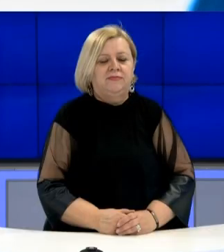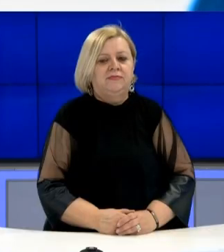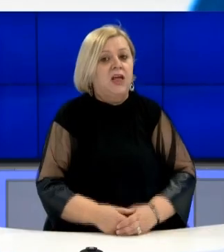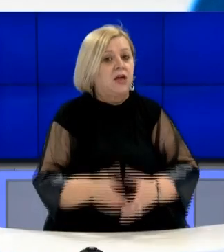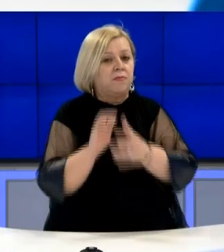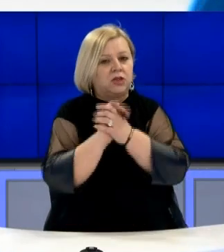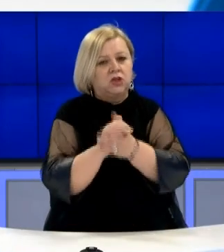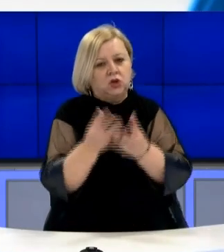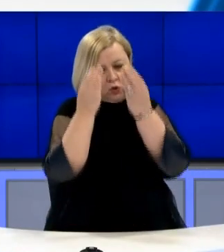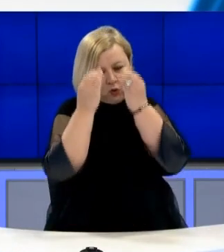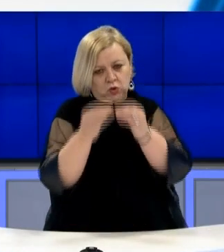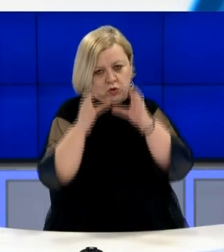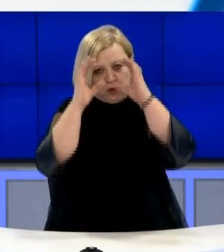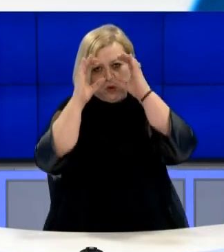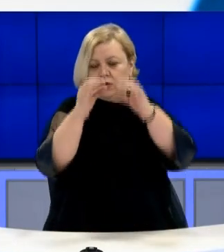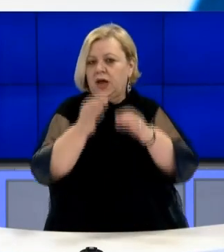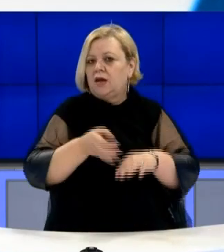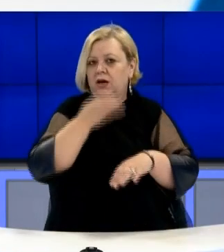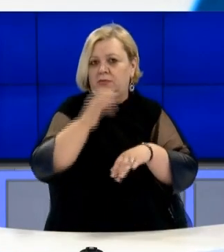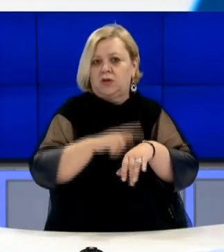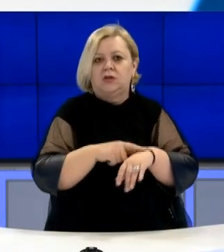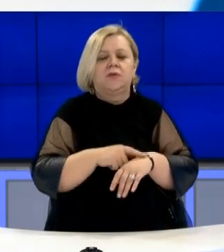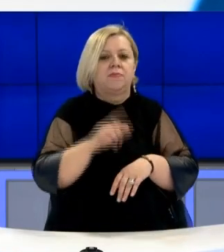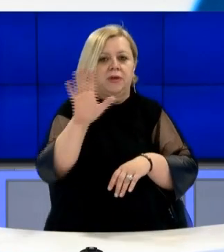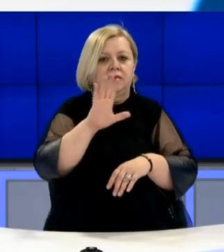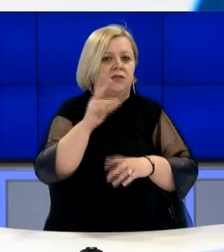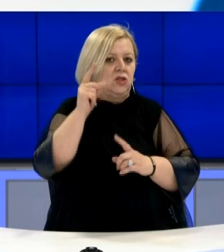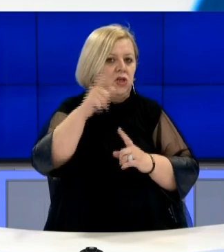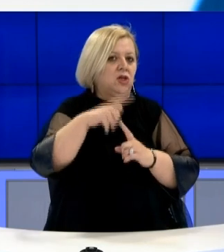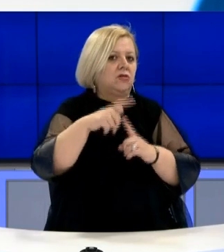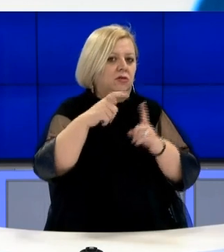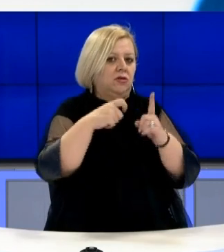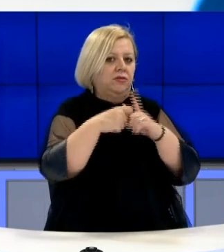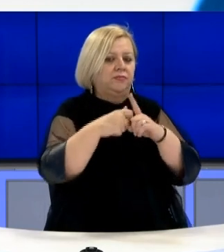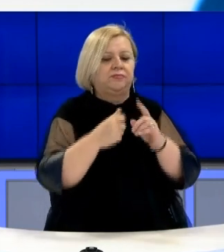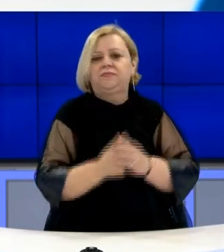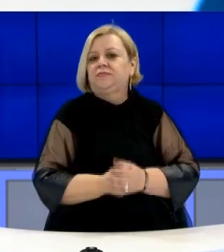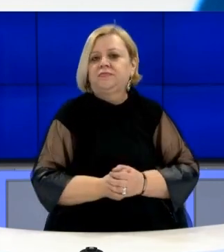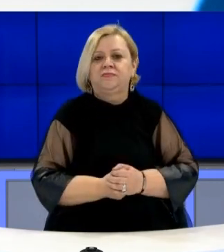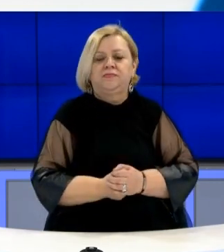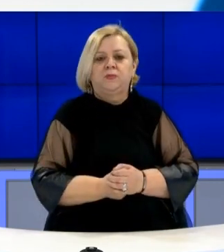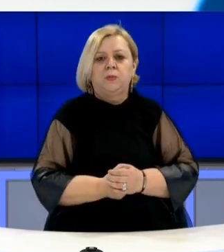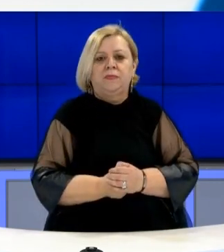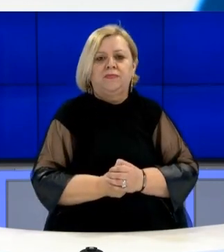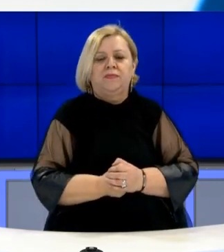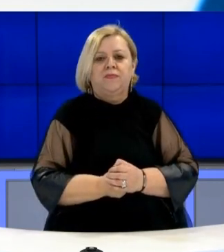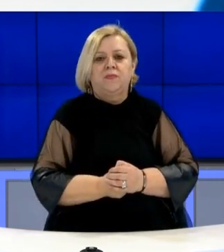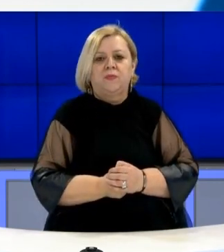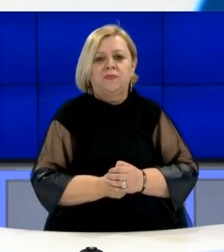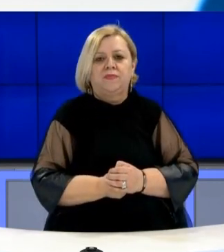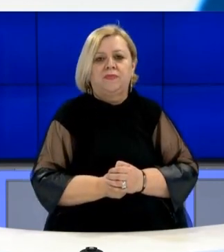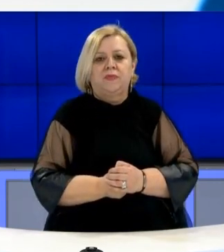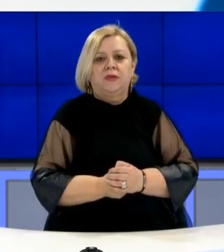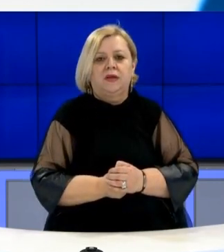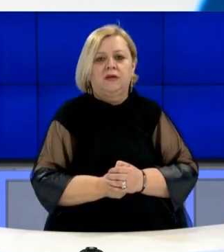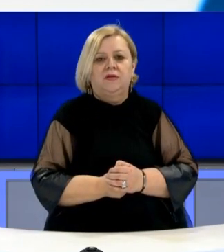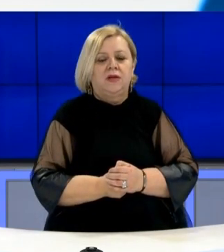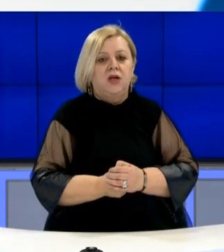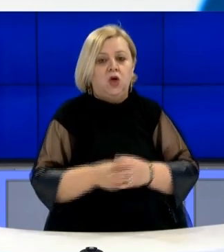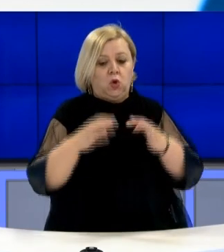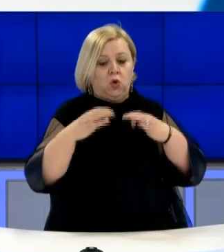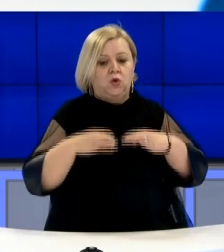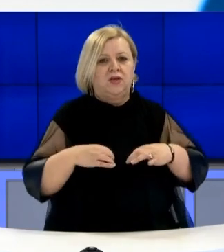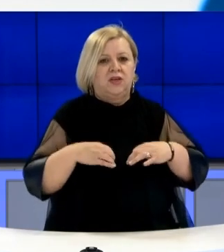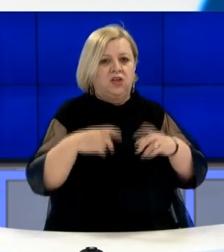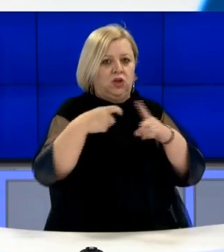Përshëndetje shikuës të ndëruarja një me edicionin e lajme vetorës 7-ë mbëdhjet në televizionin publik të Kosovës. Kryetarja